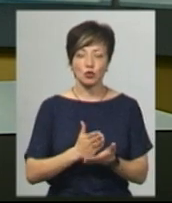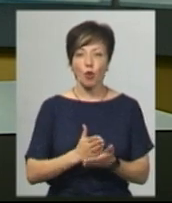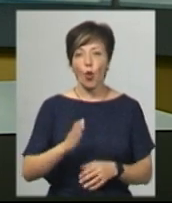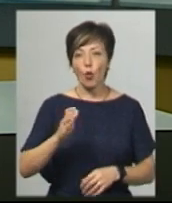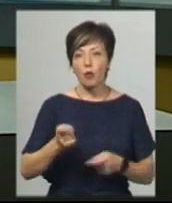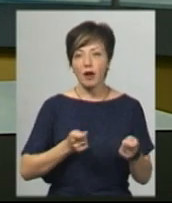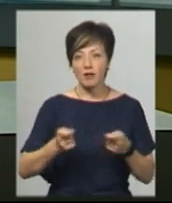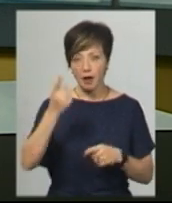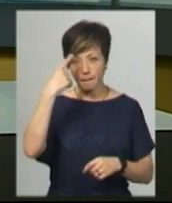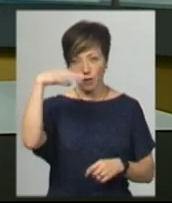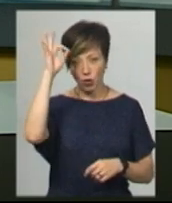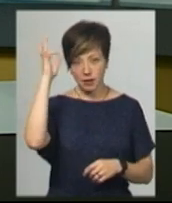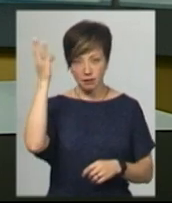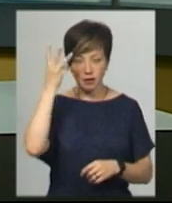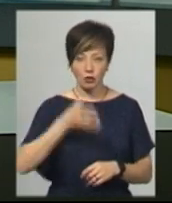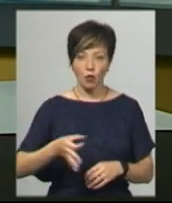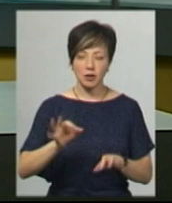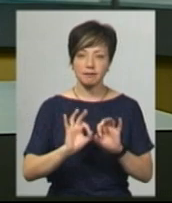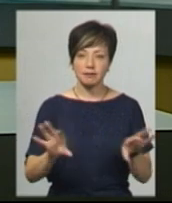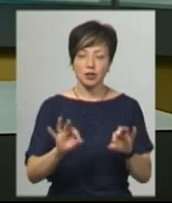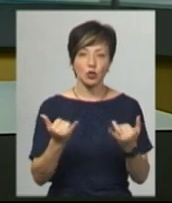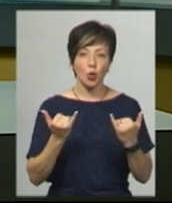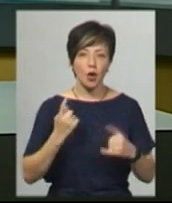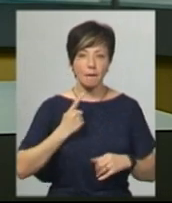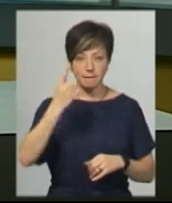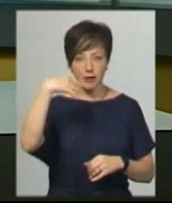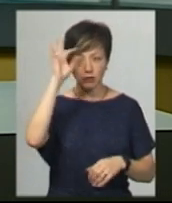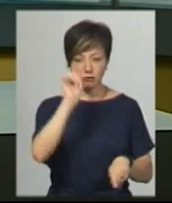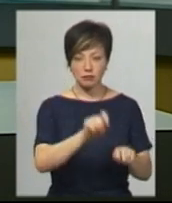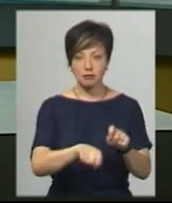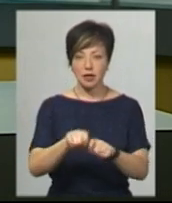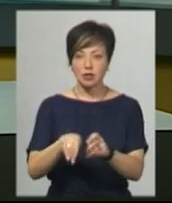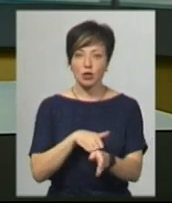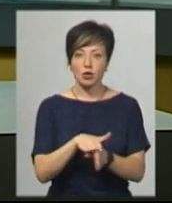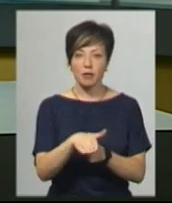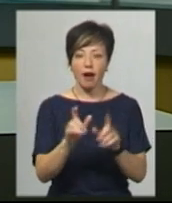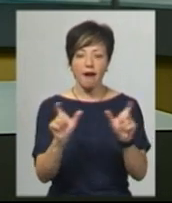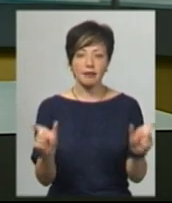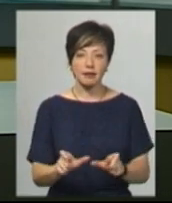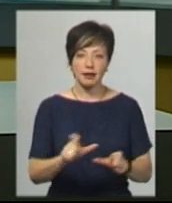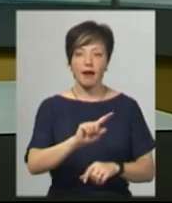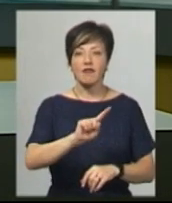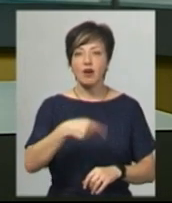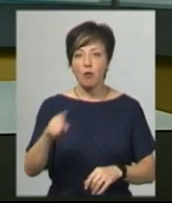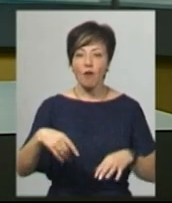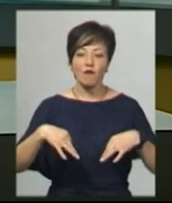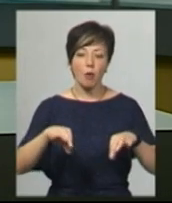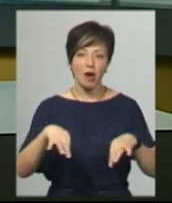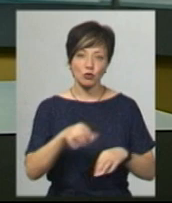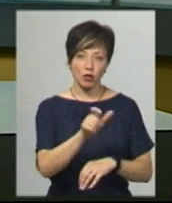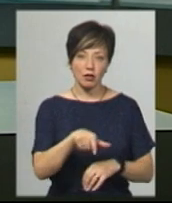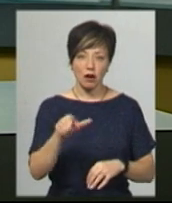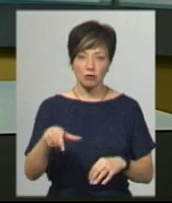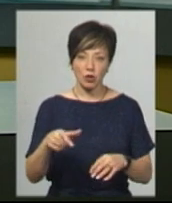області Роксолана Вавренюк. За її словами, сьогодні патрульні здійснювали контроль за дотриманням карантинних вимог у громадському транспорті